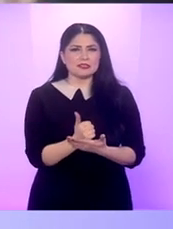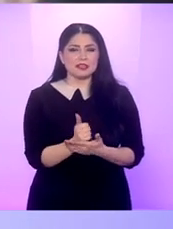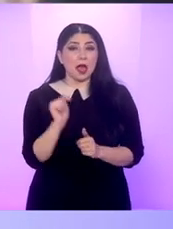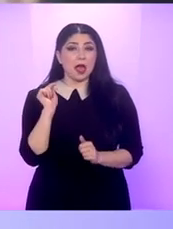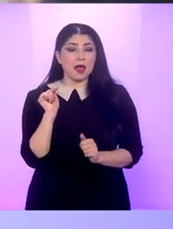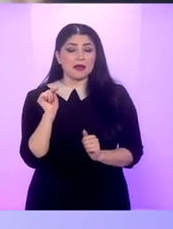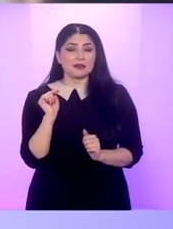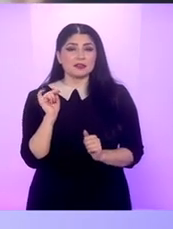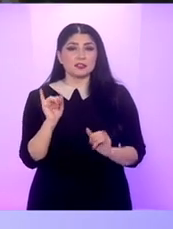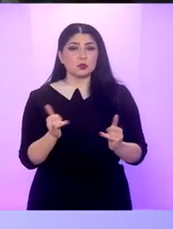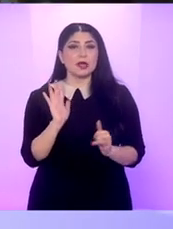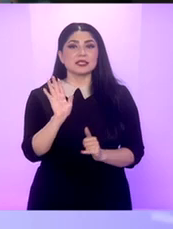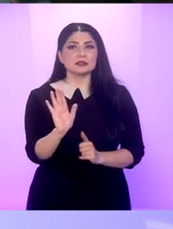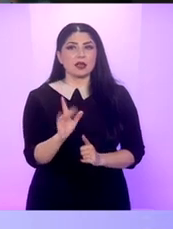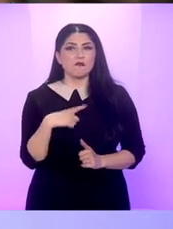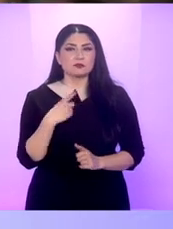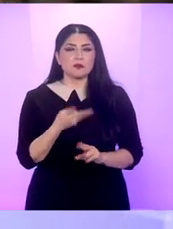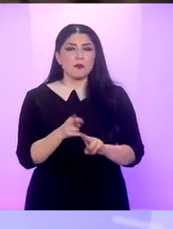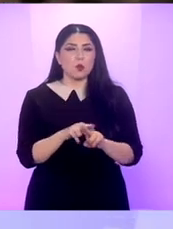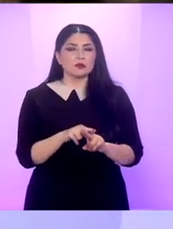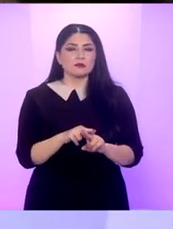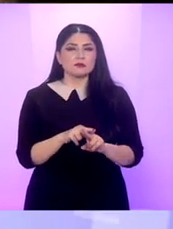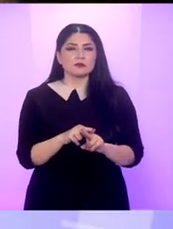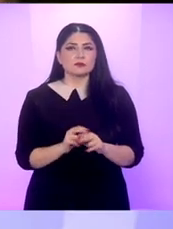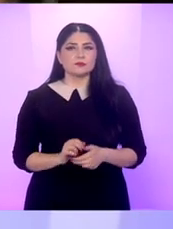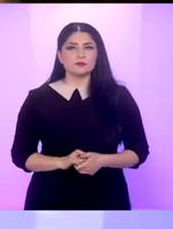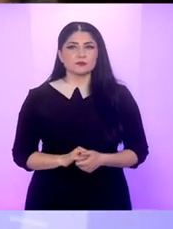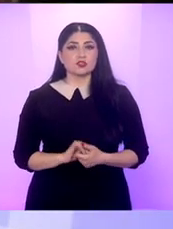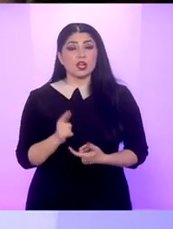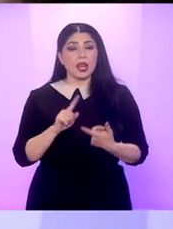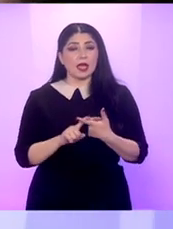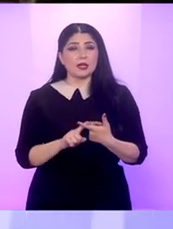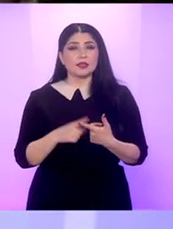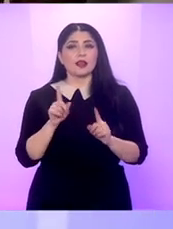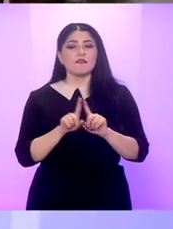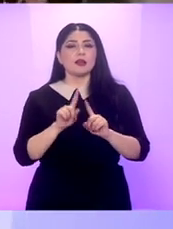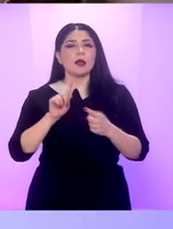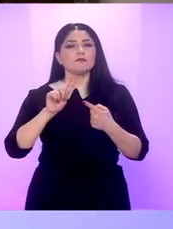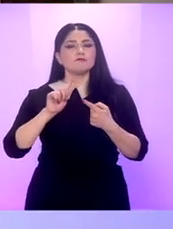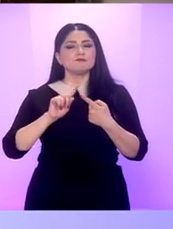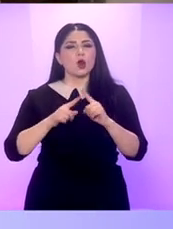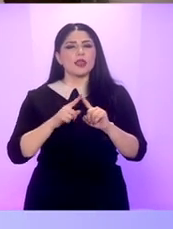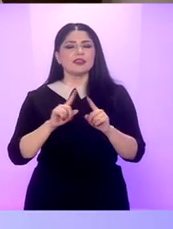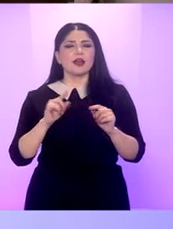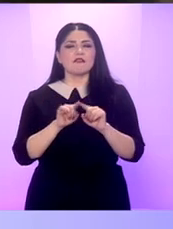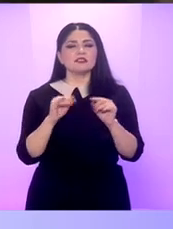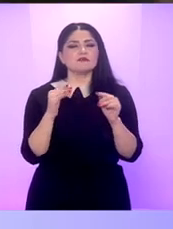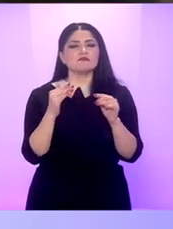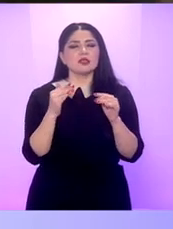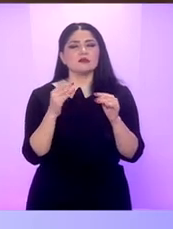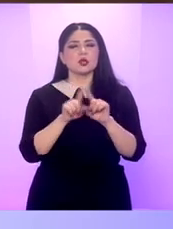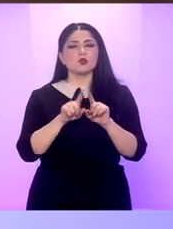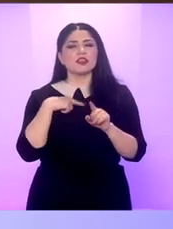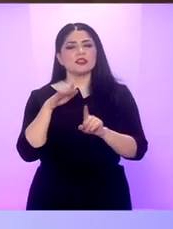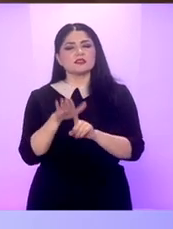aici A ținut mai mult seama gala de anul acesta și de aceste aspecte de political correctness? Nu știu dacă